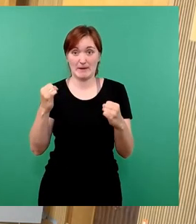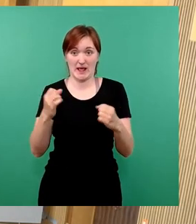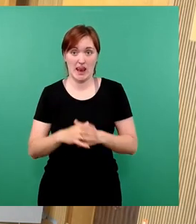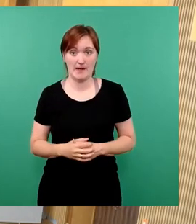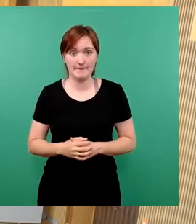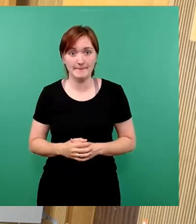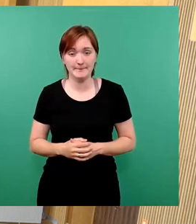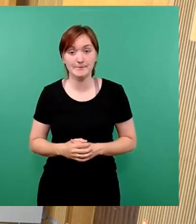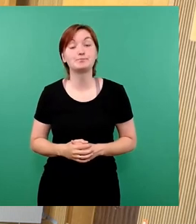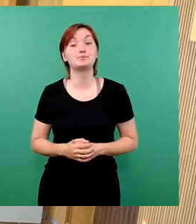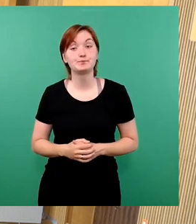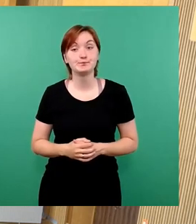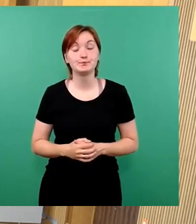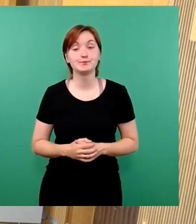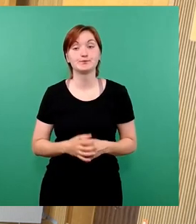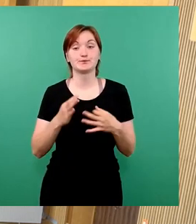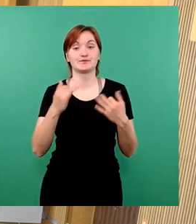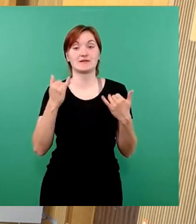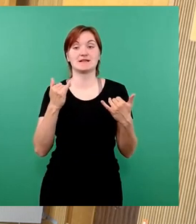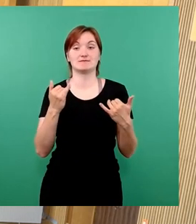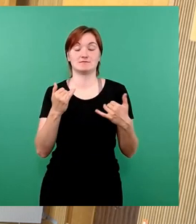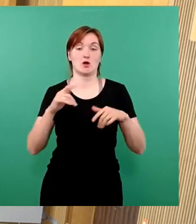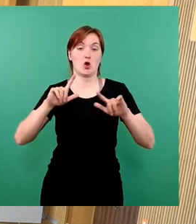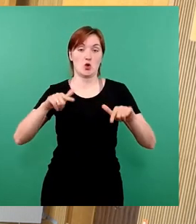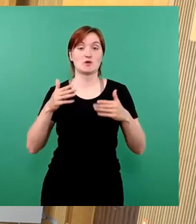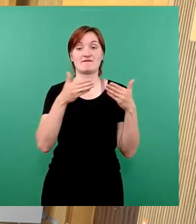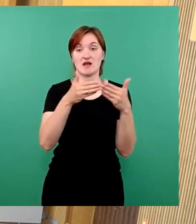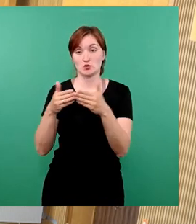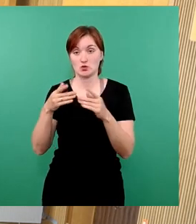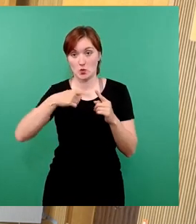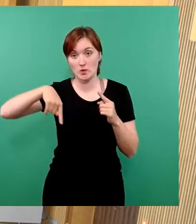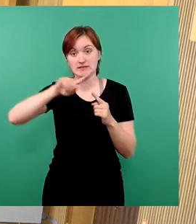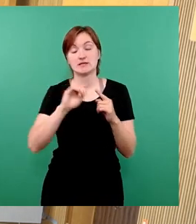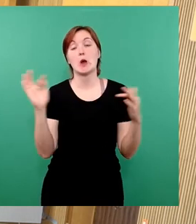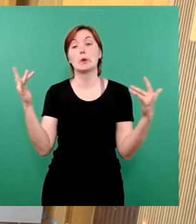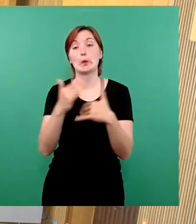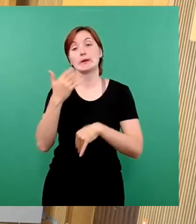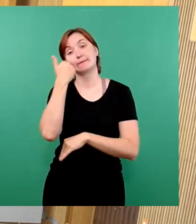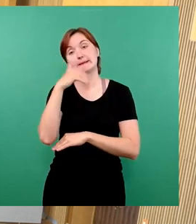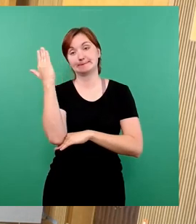So, wir steigen ein in die Fraktionsrunde und kommen zur Bündnis 90. Grünen, Hans.